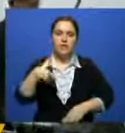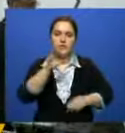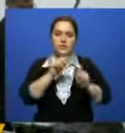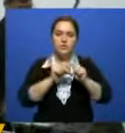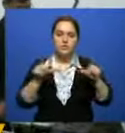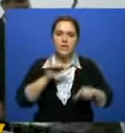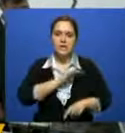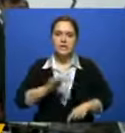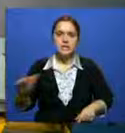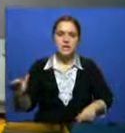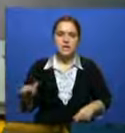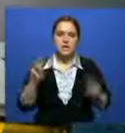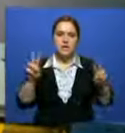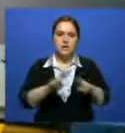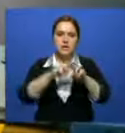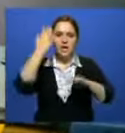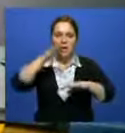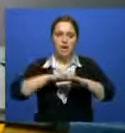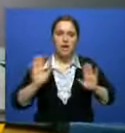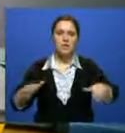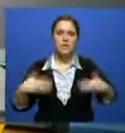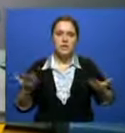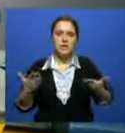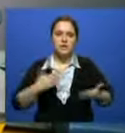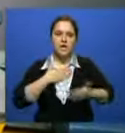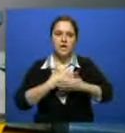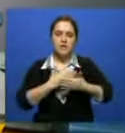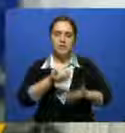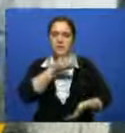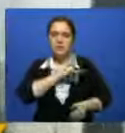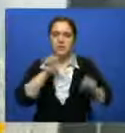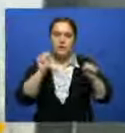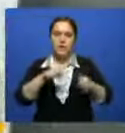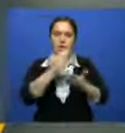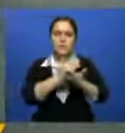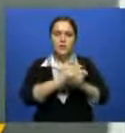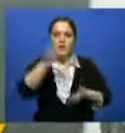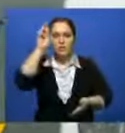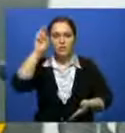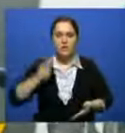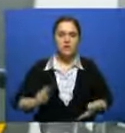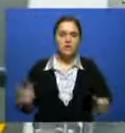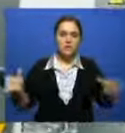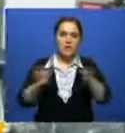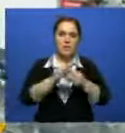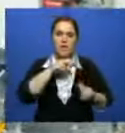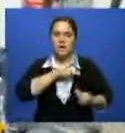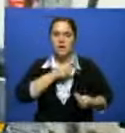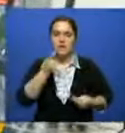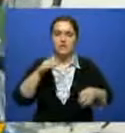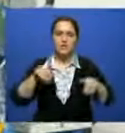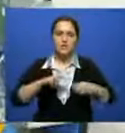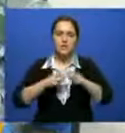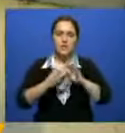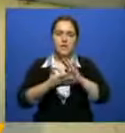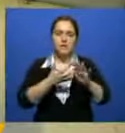питания детей во всех школах и детских садах столицы. Аким предложил активно использовать возможности программы государственно-частного партнерства